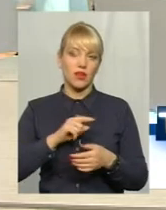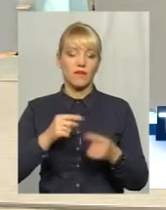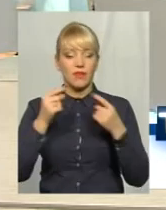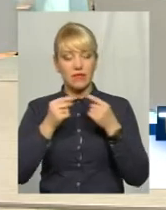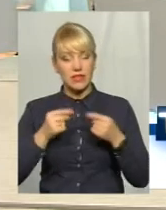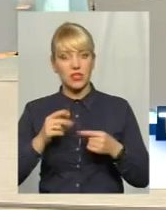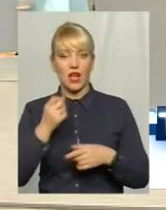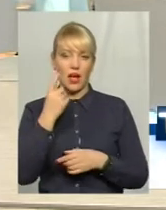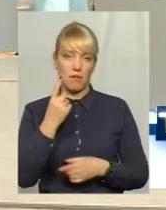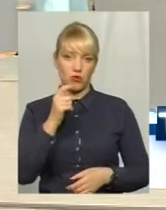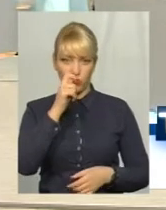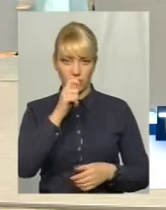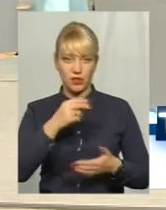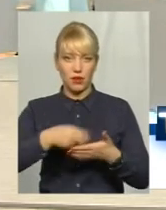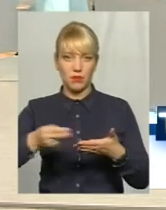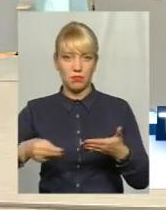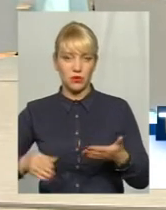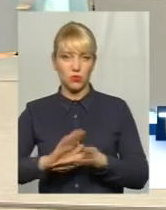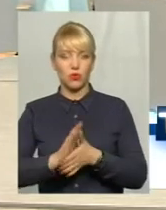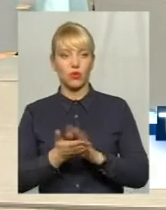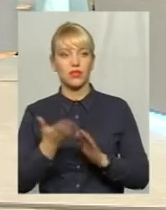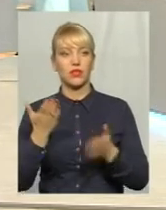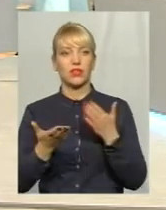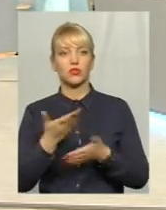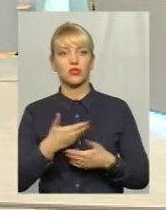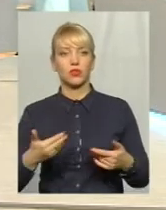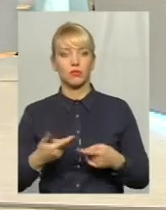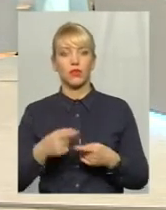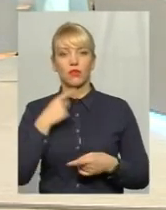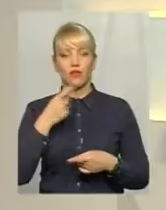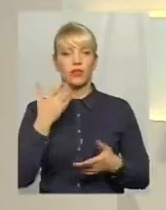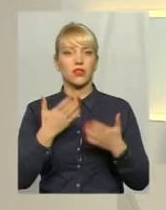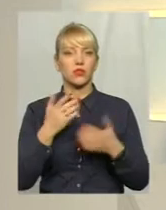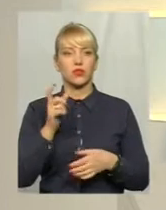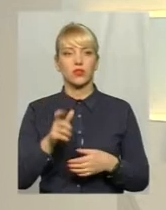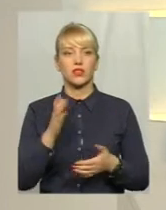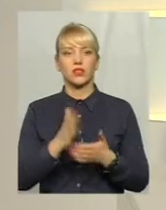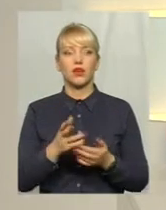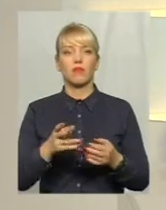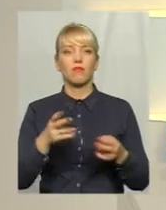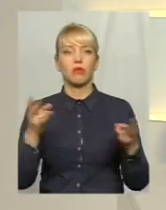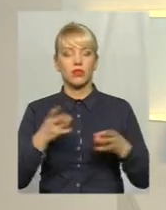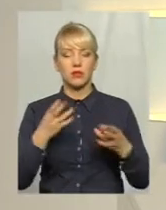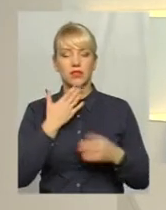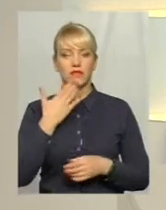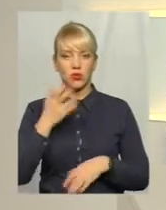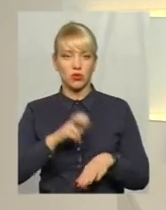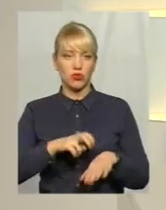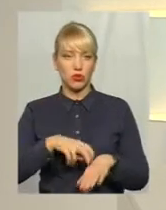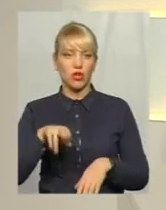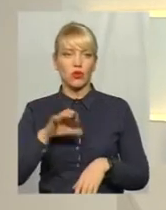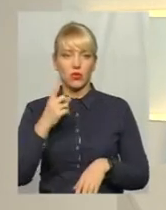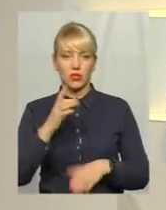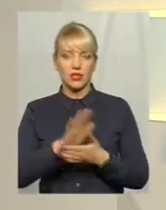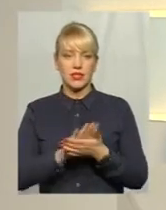квітня підписуємо договорю. Але, якщо ми перед фірмом говорили, якщо в людини є потреба вже звернутися до лікаря, то однією